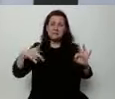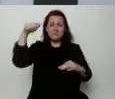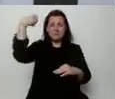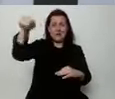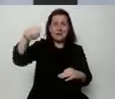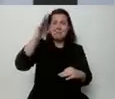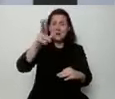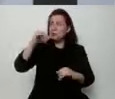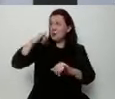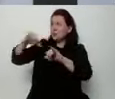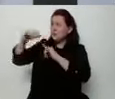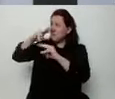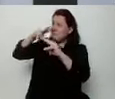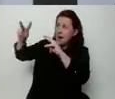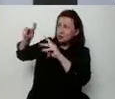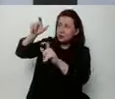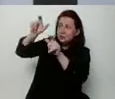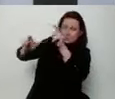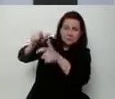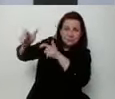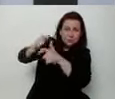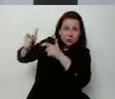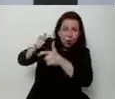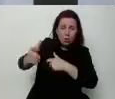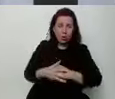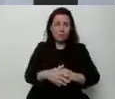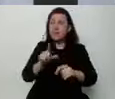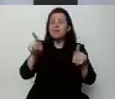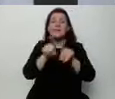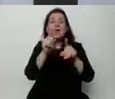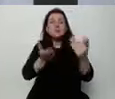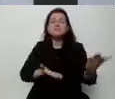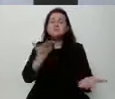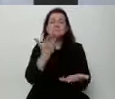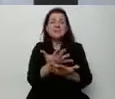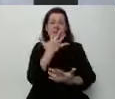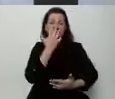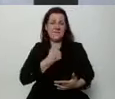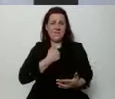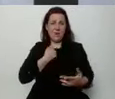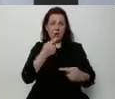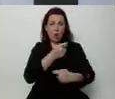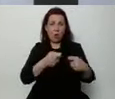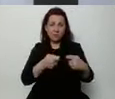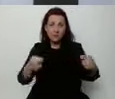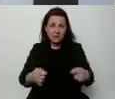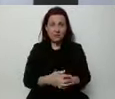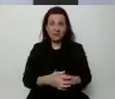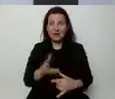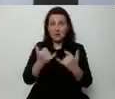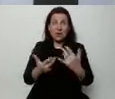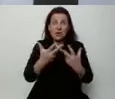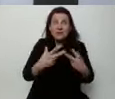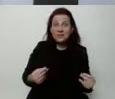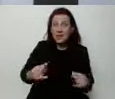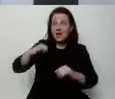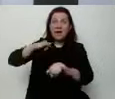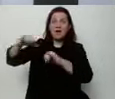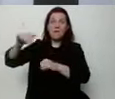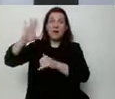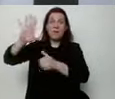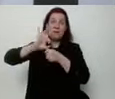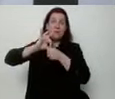władzę na ręce, który będzie proponował jasne rozwiązania. Bo inaczej ta władza poprowadzi nas